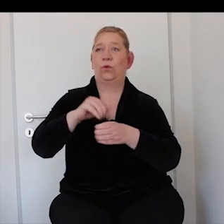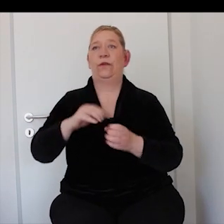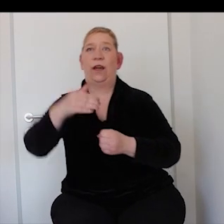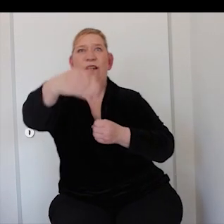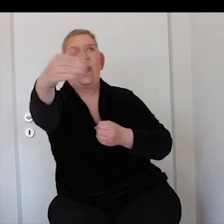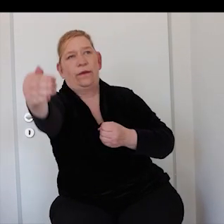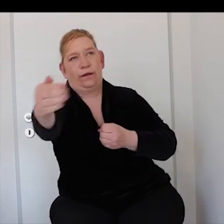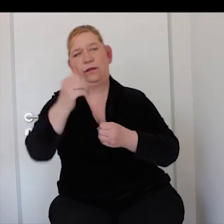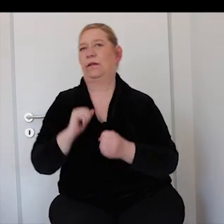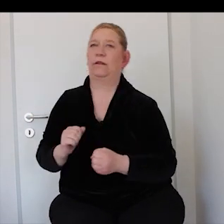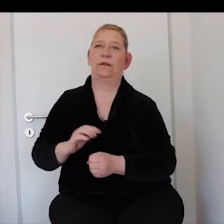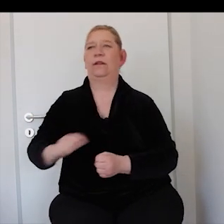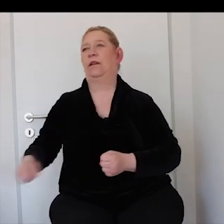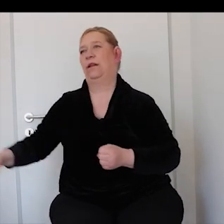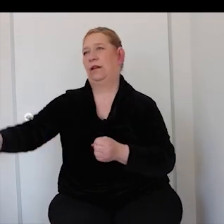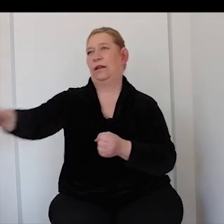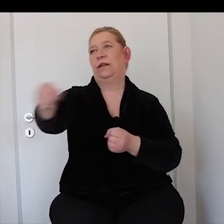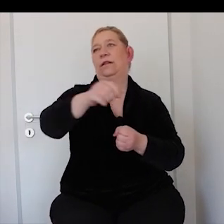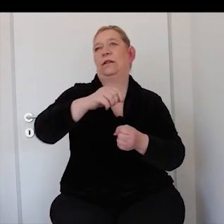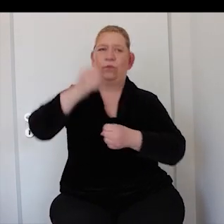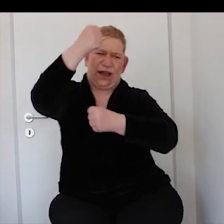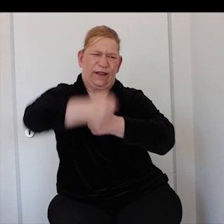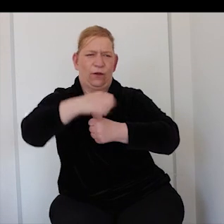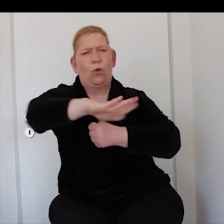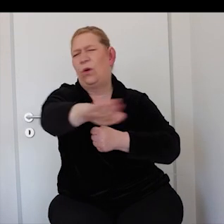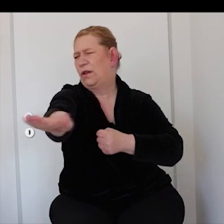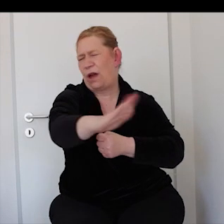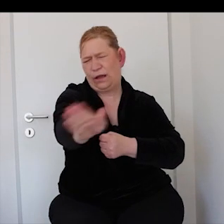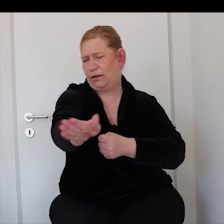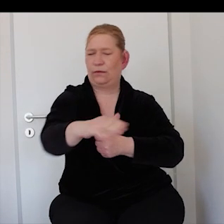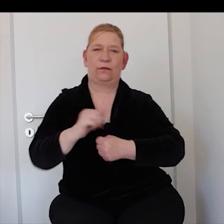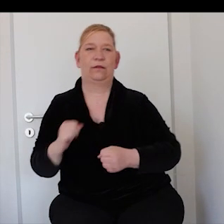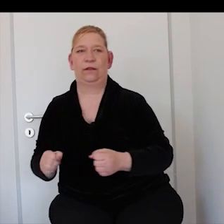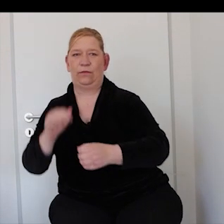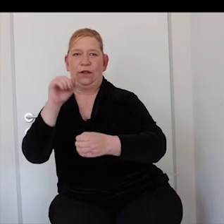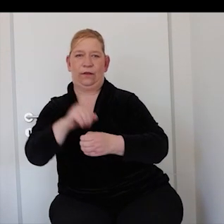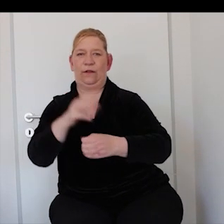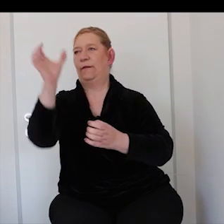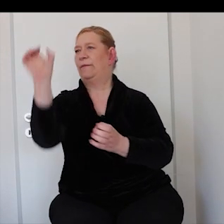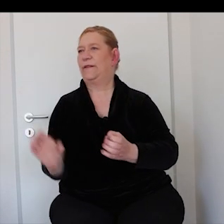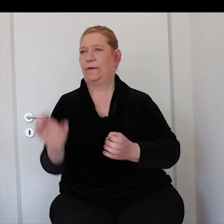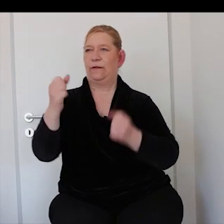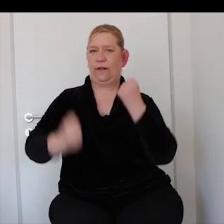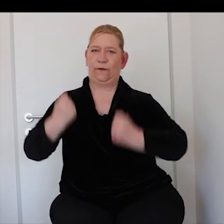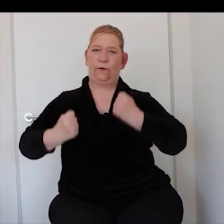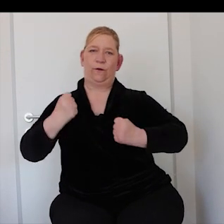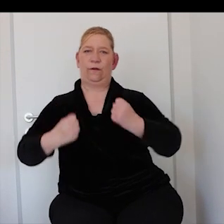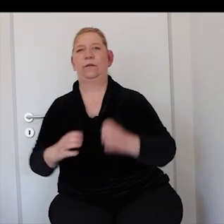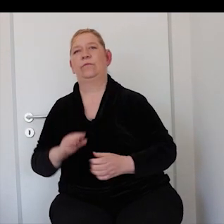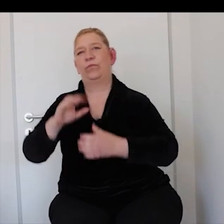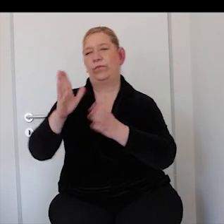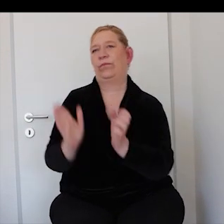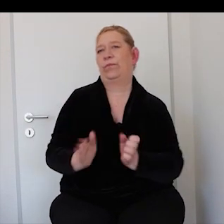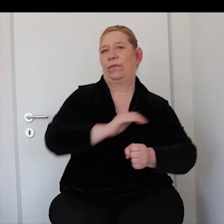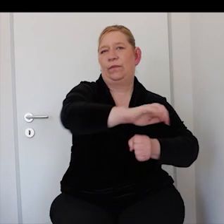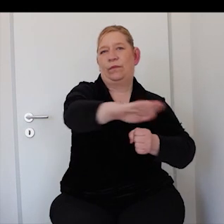Anstatt uns voneinander zu entfernen All die Grenzen und Separation Der Mensch braucht Feuer, der